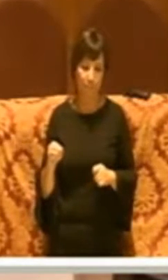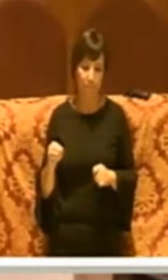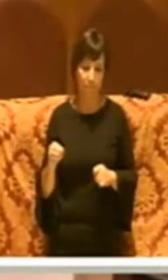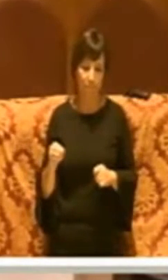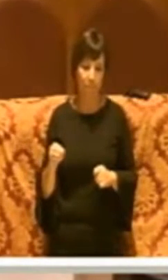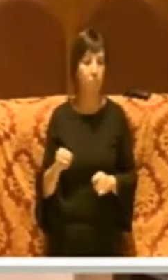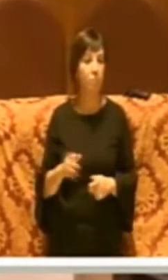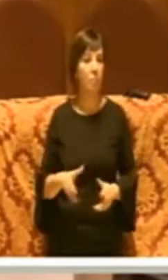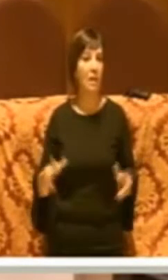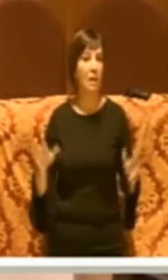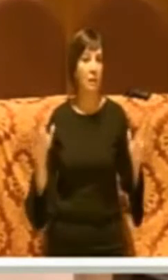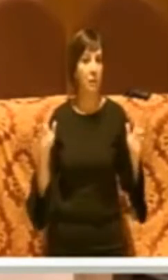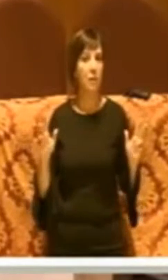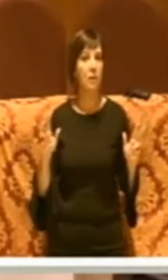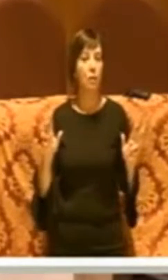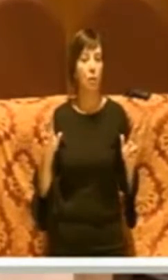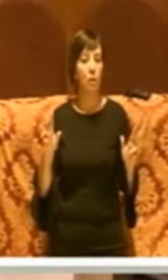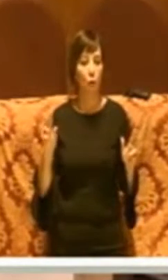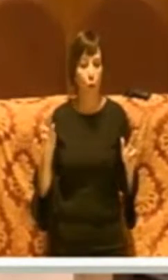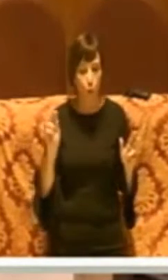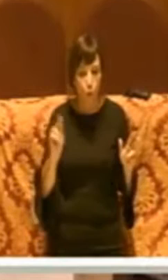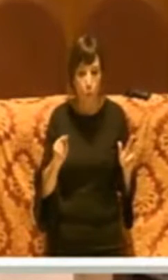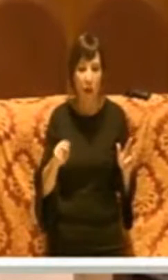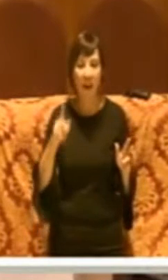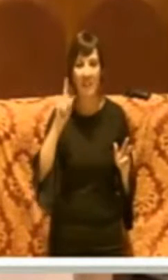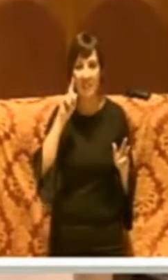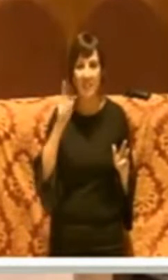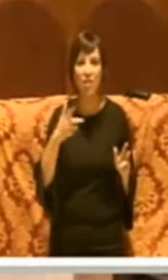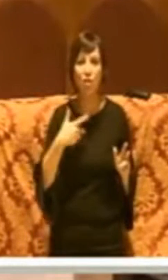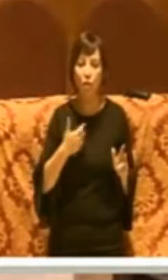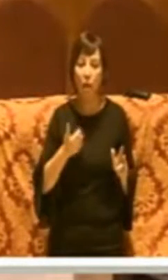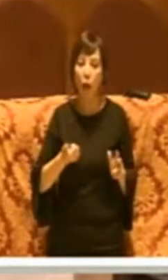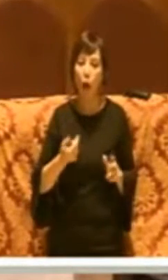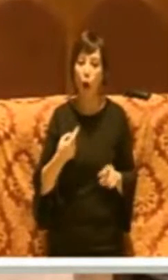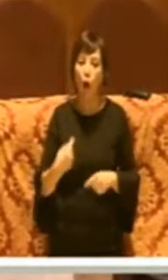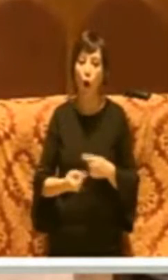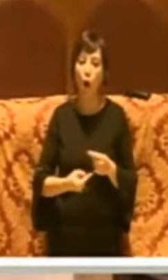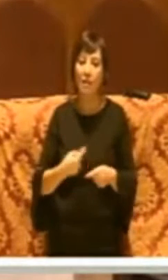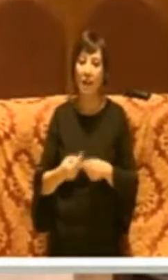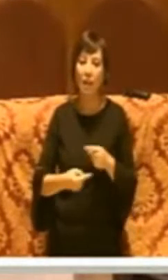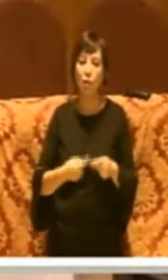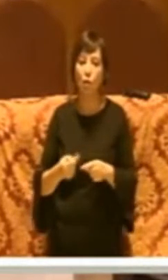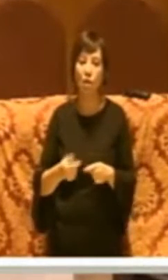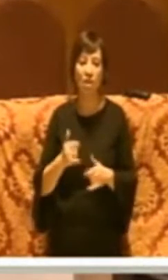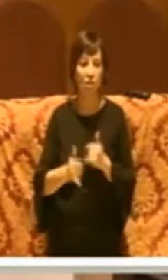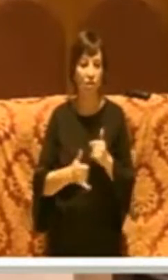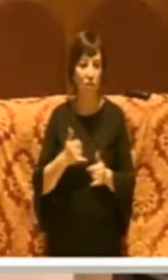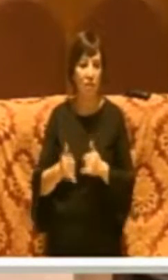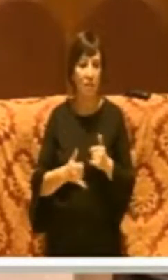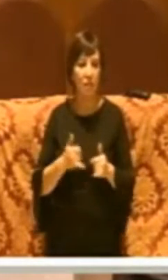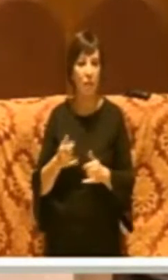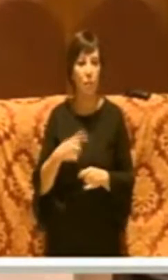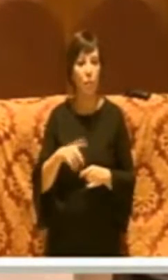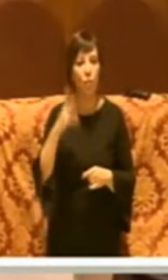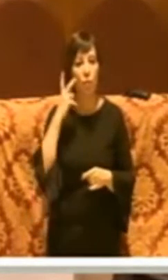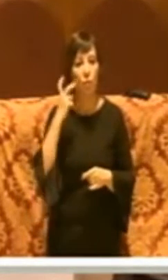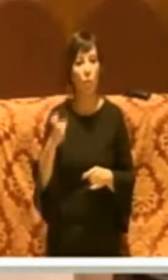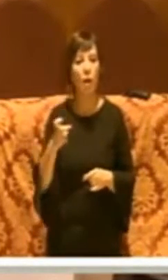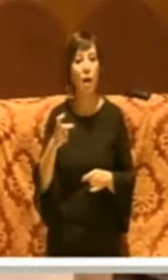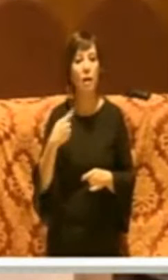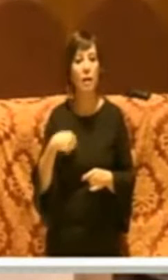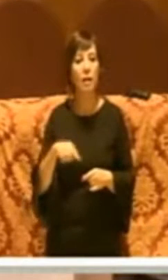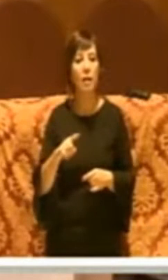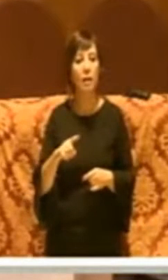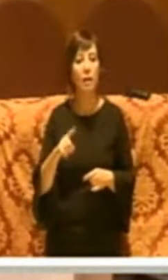Addirittura si è fatta la domanda se c'è il contatore di ciclisti per quanto riguarda le piste